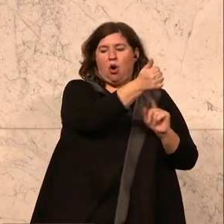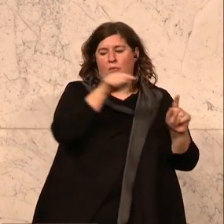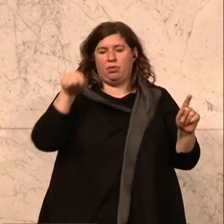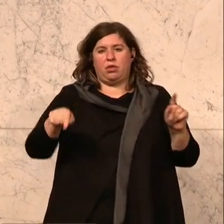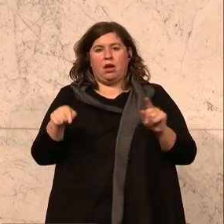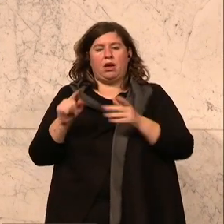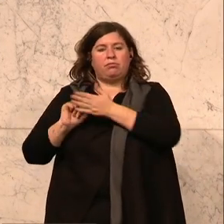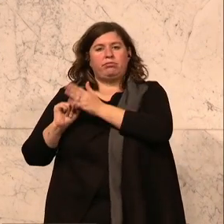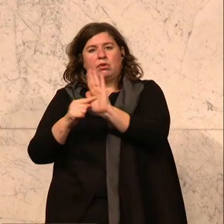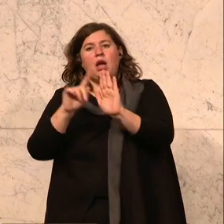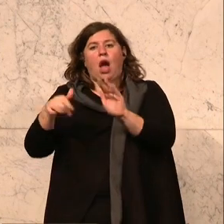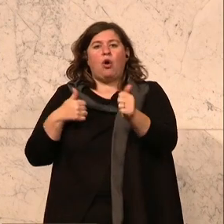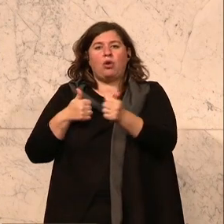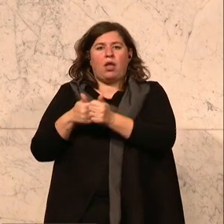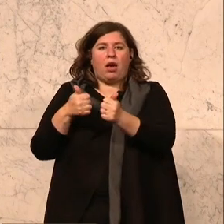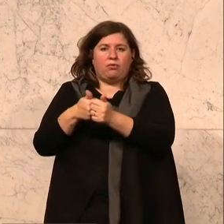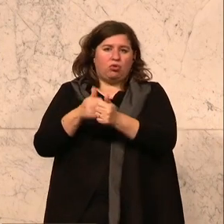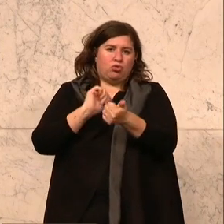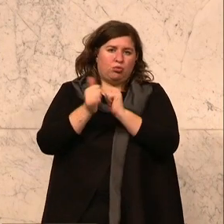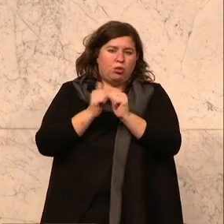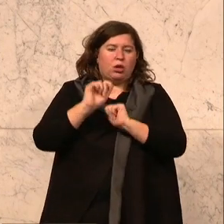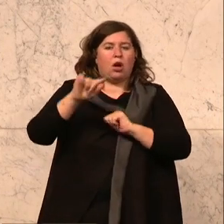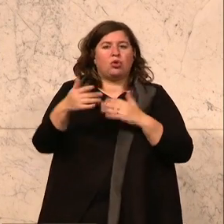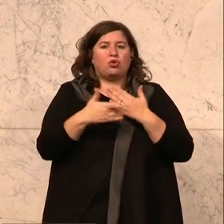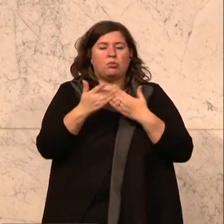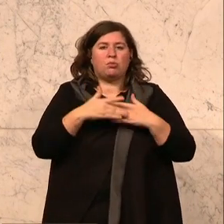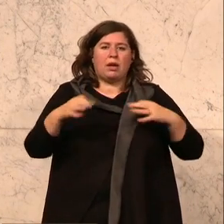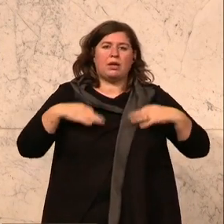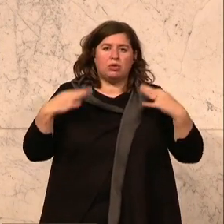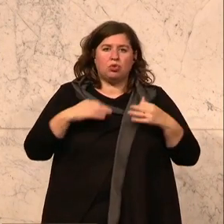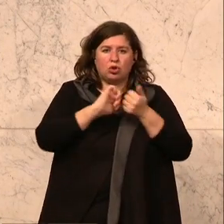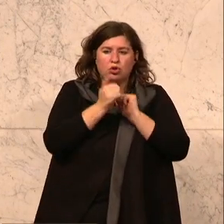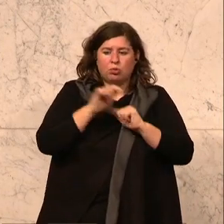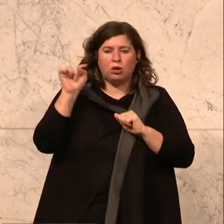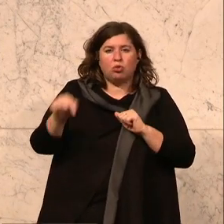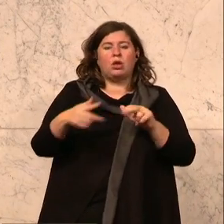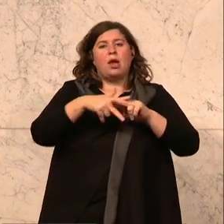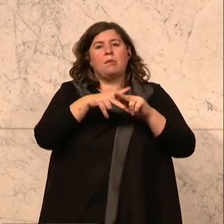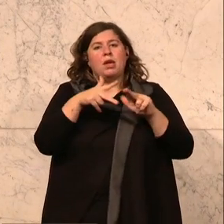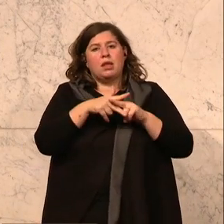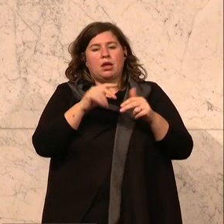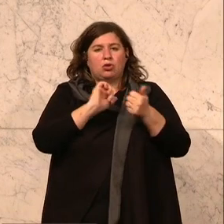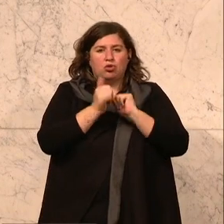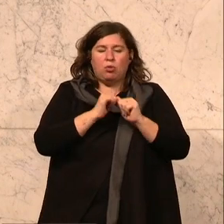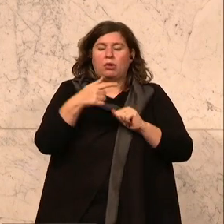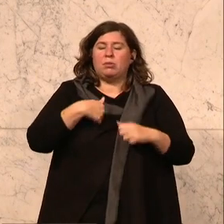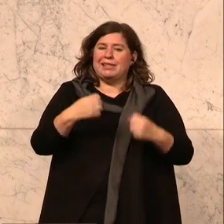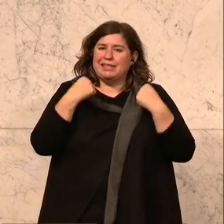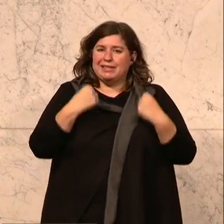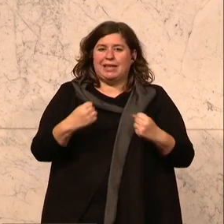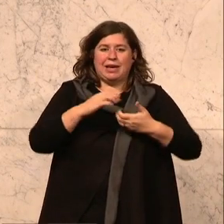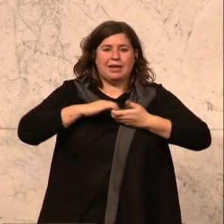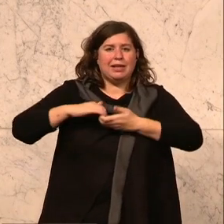ist der Nachwuchssport hier beinhaltet. Es ist beispielsweise auch der Gesundheitssport dort, der Behindertensport. Und ich bin überzeugt davon, dass wir